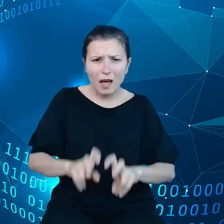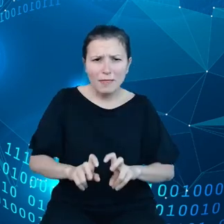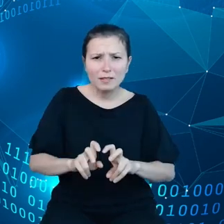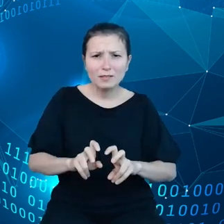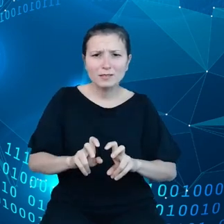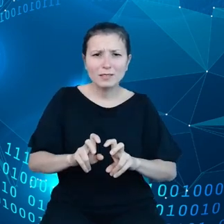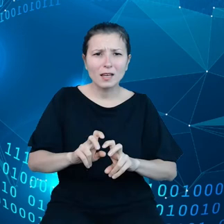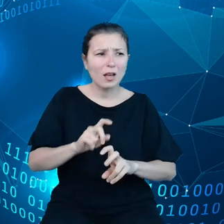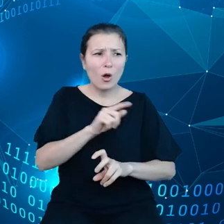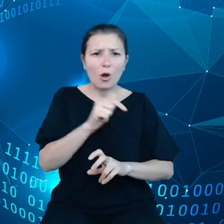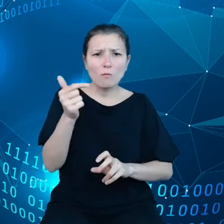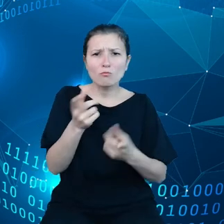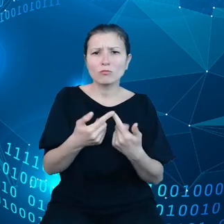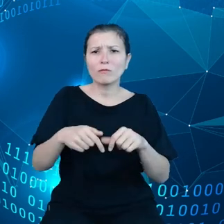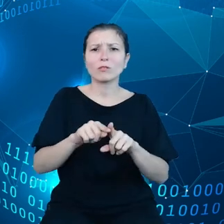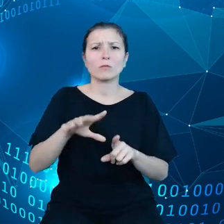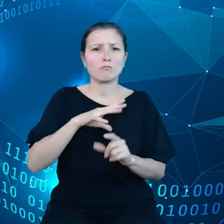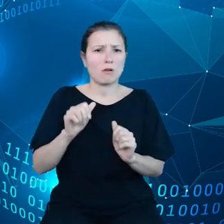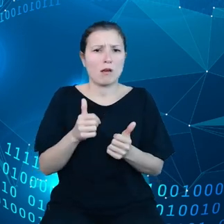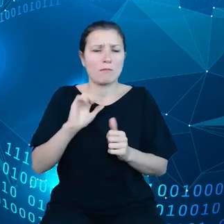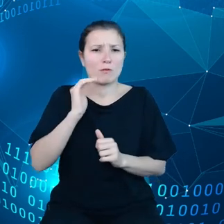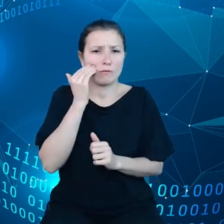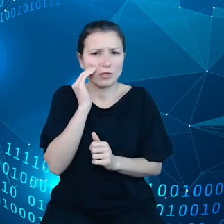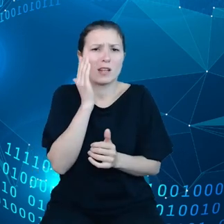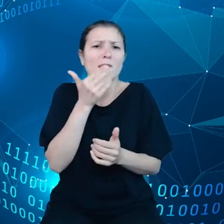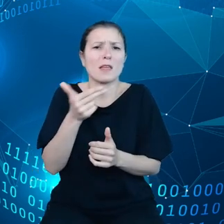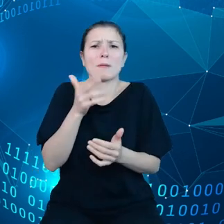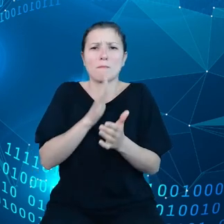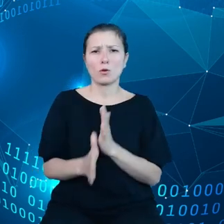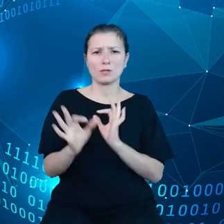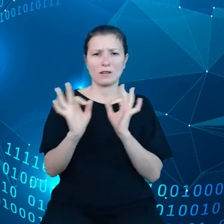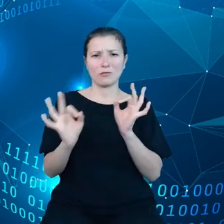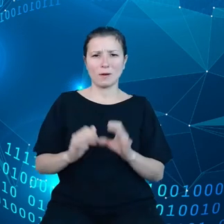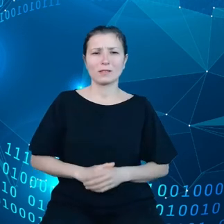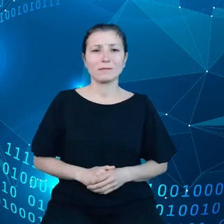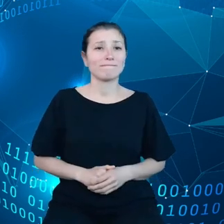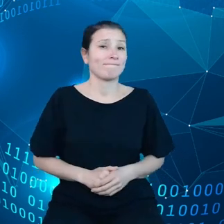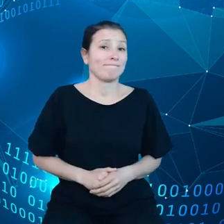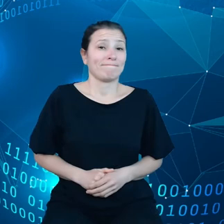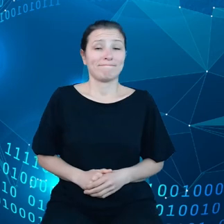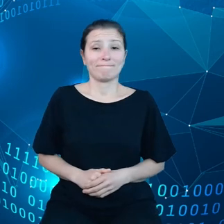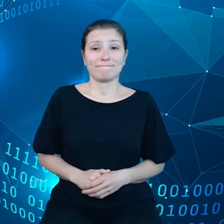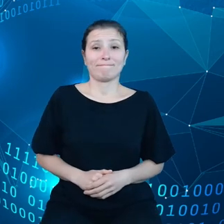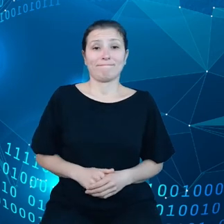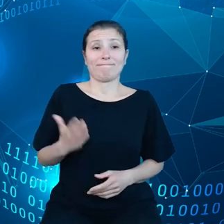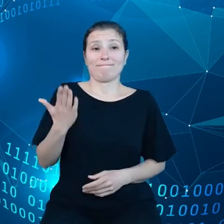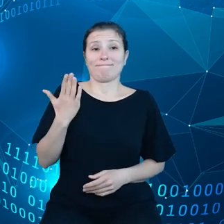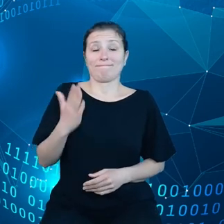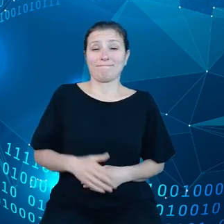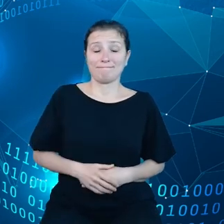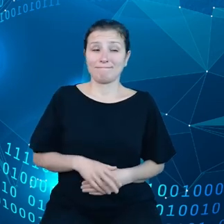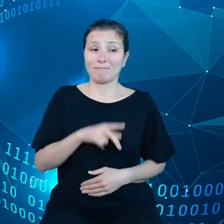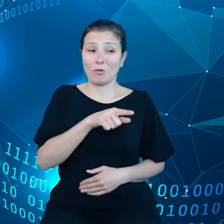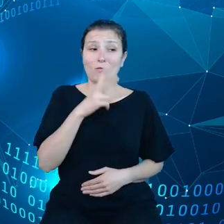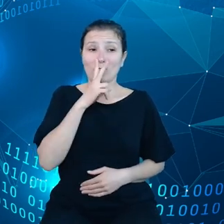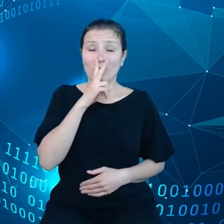wykonać, żeby dowiedzieć się prostej informacji. No, przed chwilą widział na